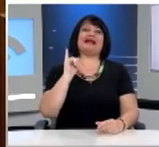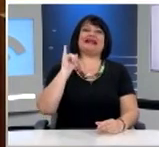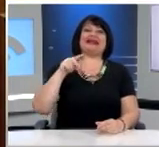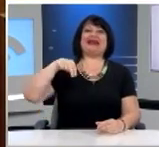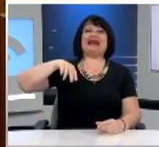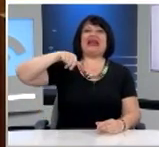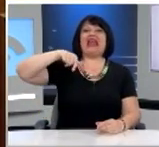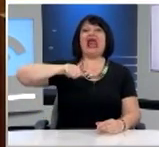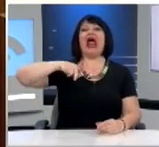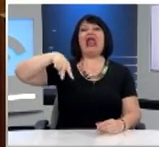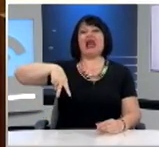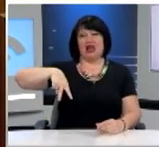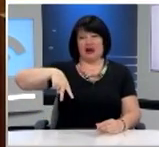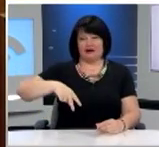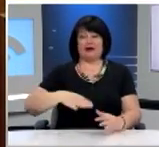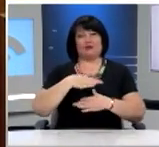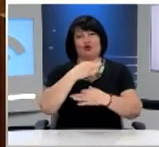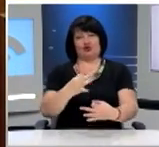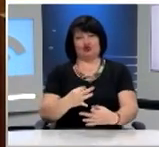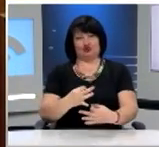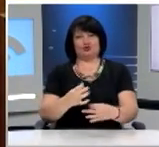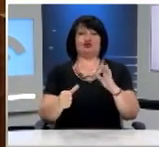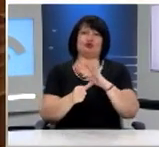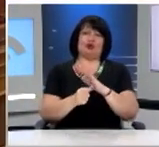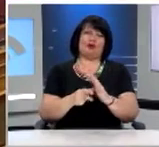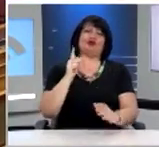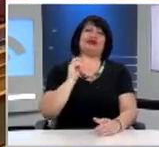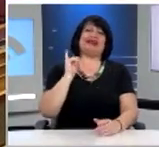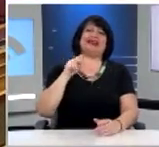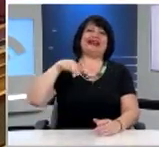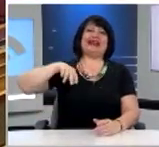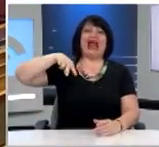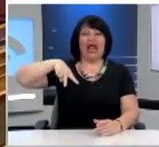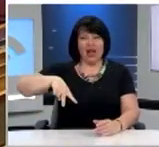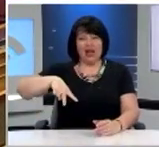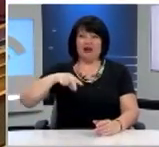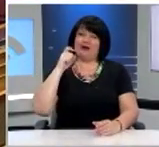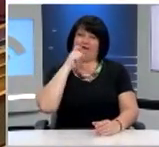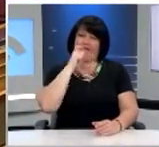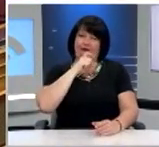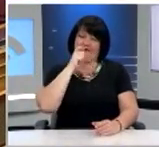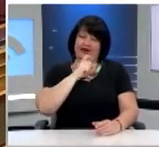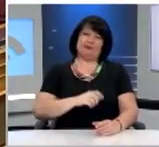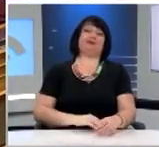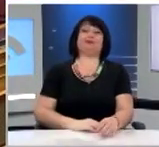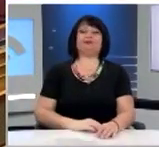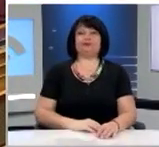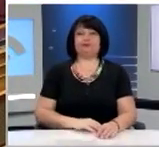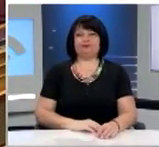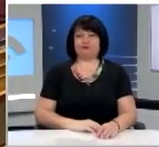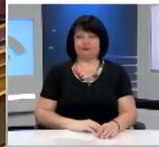Κινήματος Αλλαγής, ως εκπρόσωπος της Προέδρου της Κοινοβουλευτικής Ομάδος του Κινήματος Αλλαγής, κυρίας Γεννηματά.